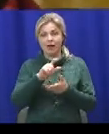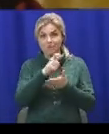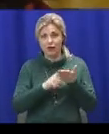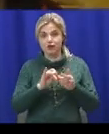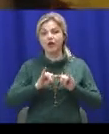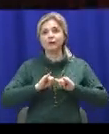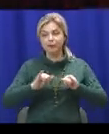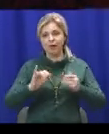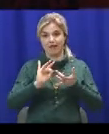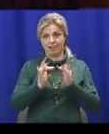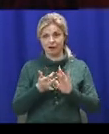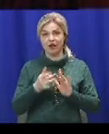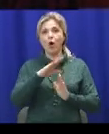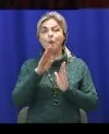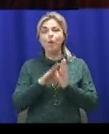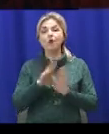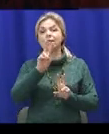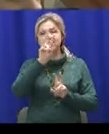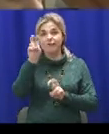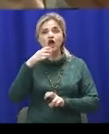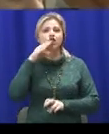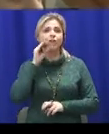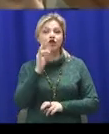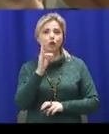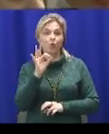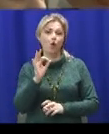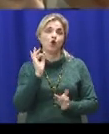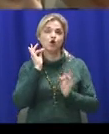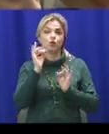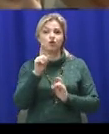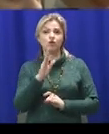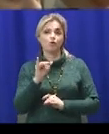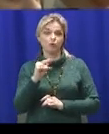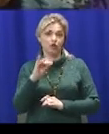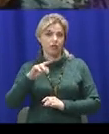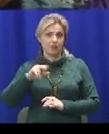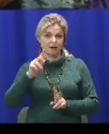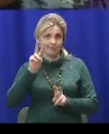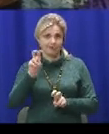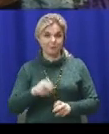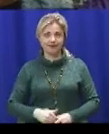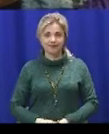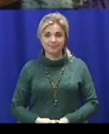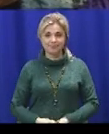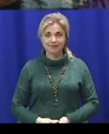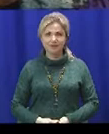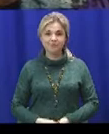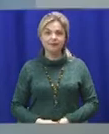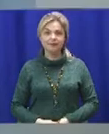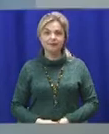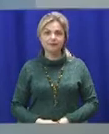соціальних мережах. Під хештегом «Чевченко звучить». Вікторія Чернявська, Андрій Заворотній, телевізійні новини Миколаївщини.